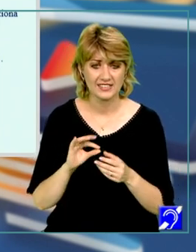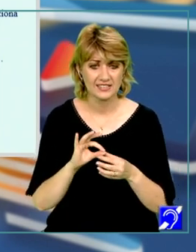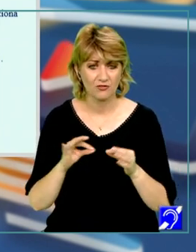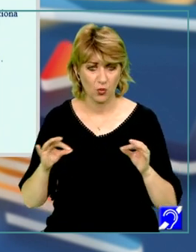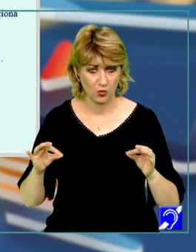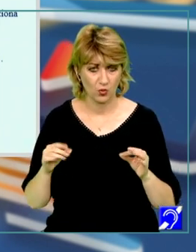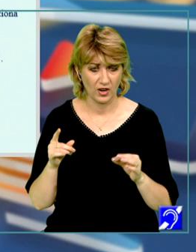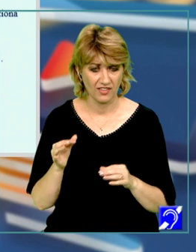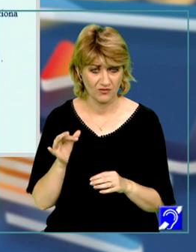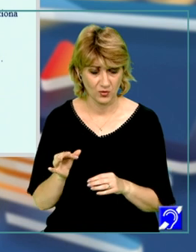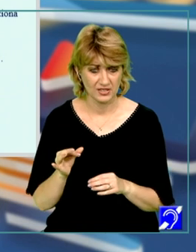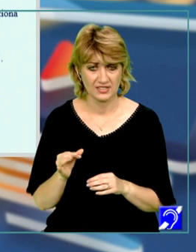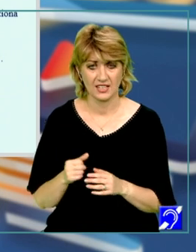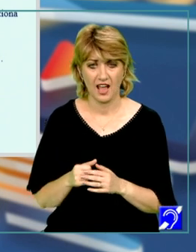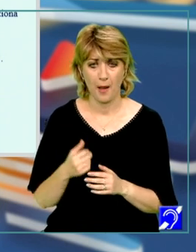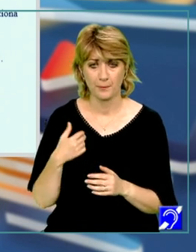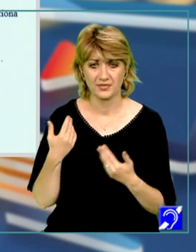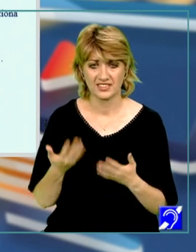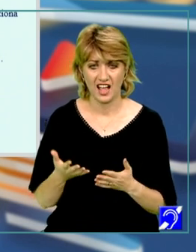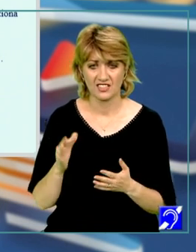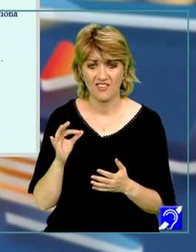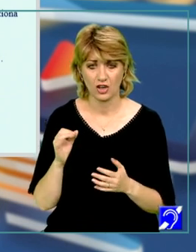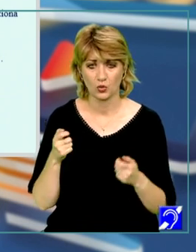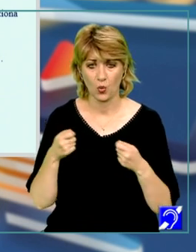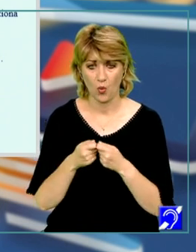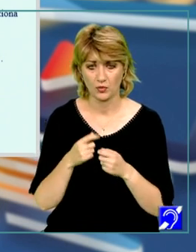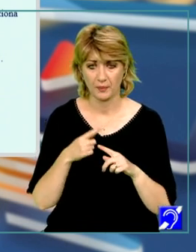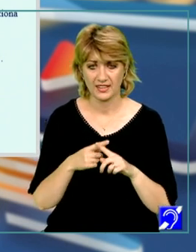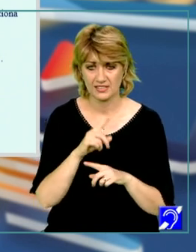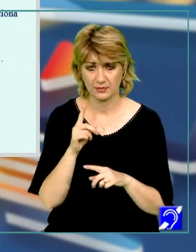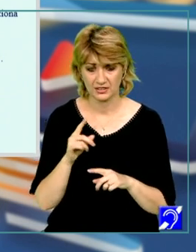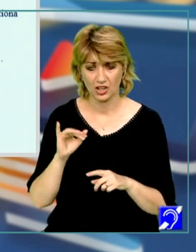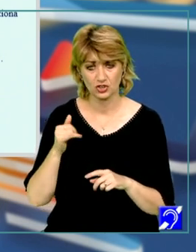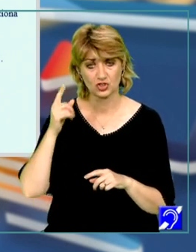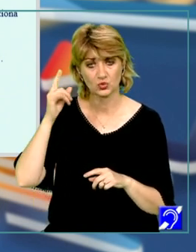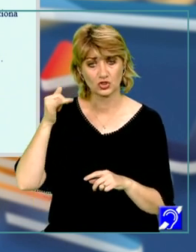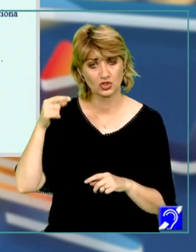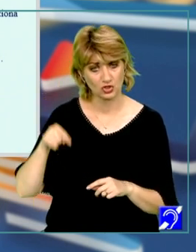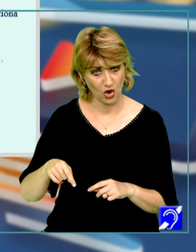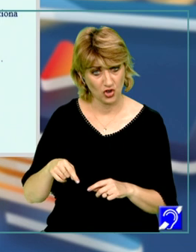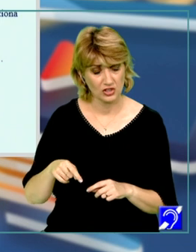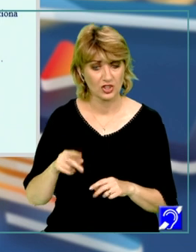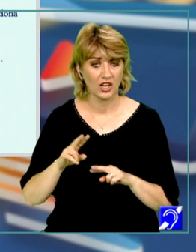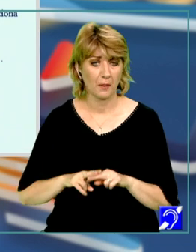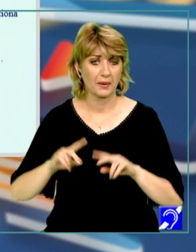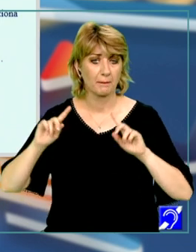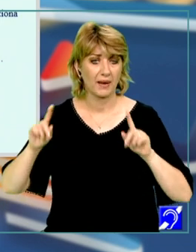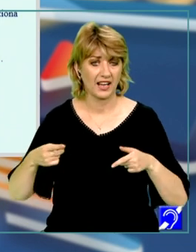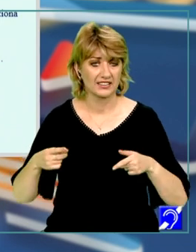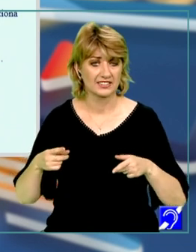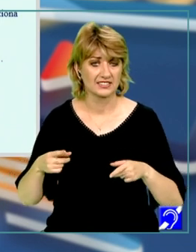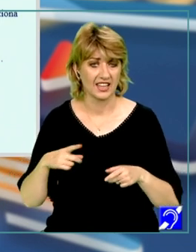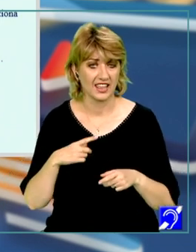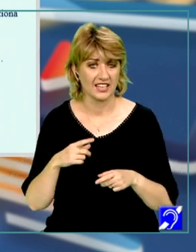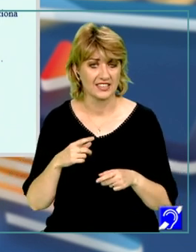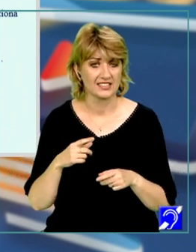În cazul de față am dat factor comun pe x pătrat și la numărător și la numitor, ceea ce rămâne în paranteză este o